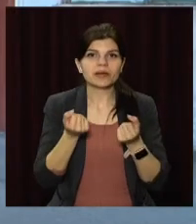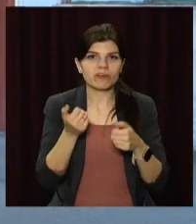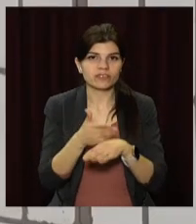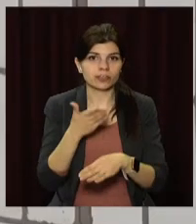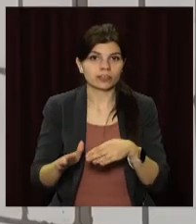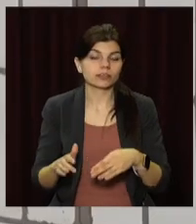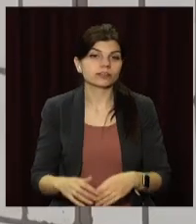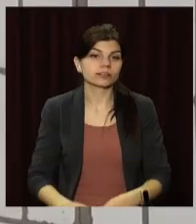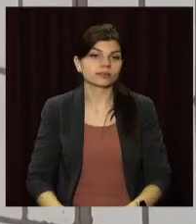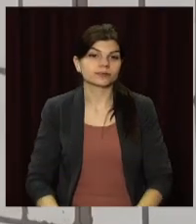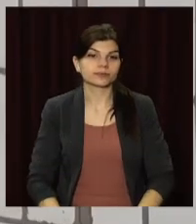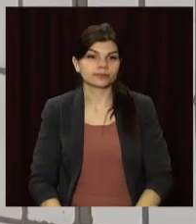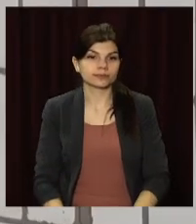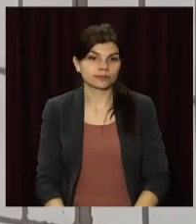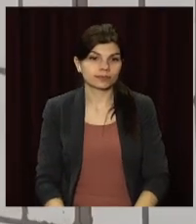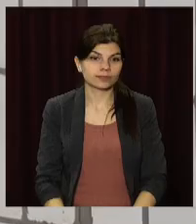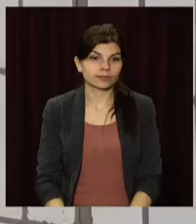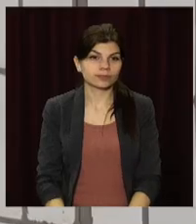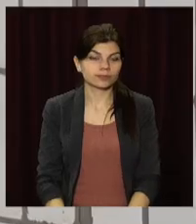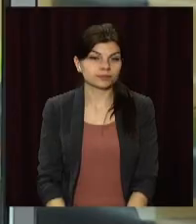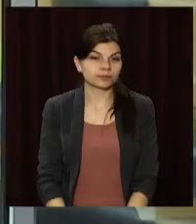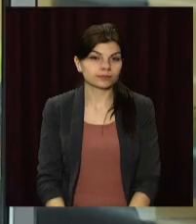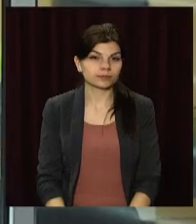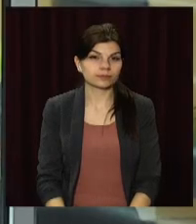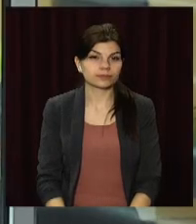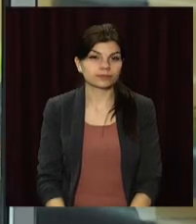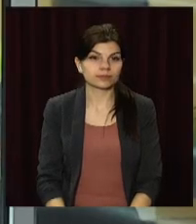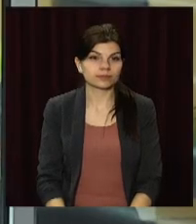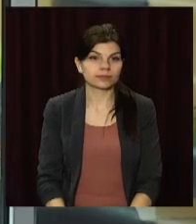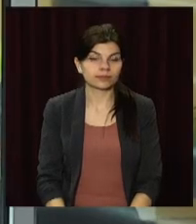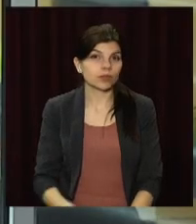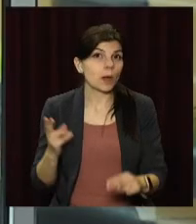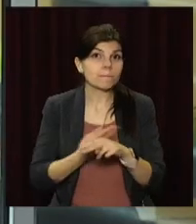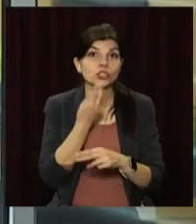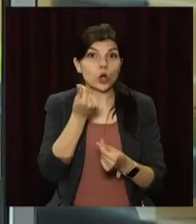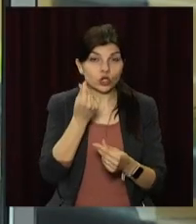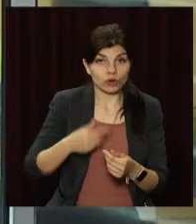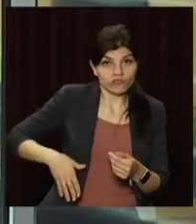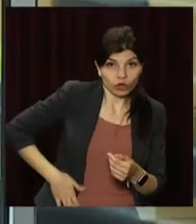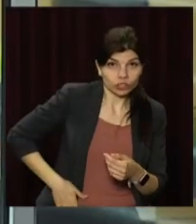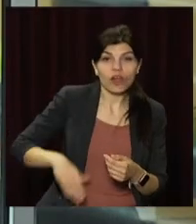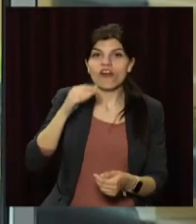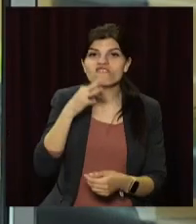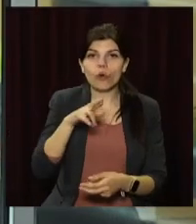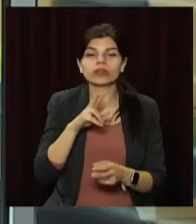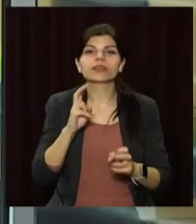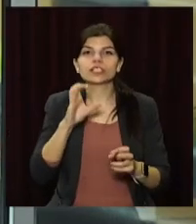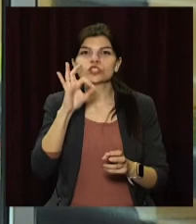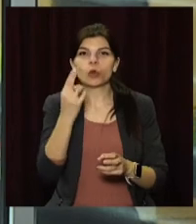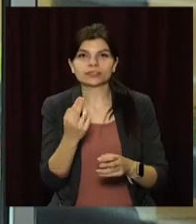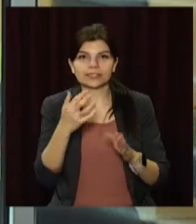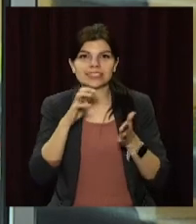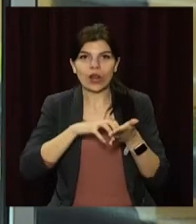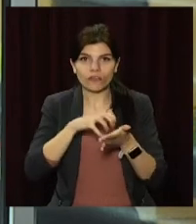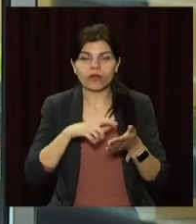Олександр Верногоров, Open News, телеканал «Відкритий». Без грошей в кишені. Фонд соціального страхування України